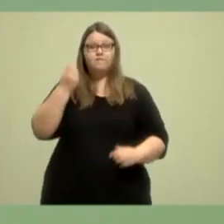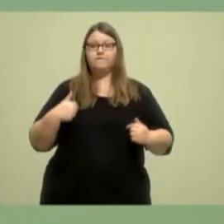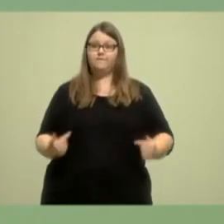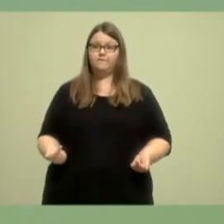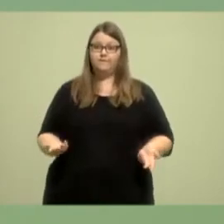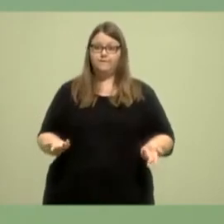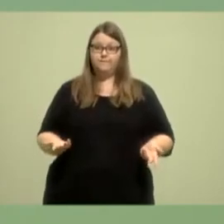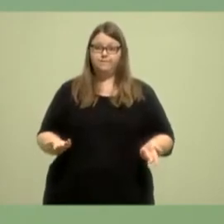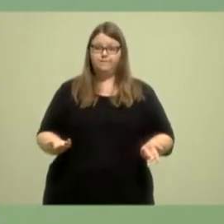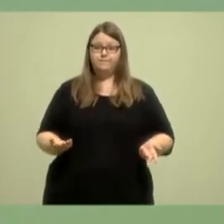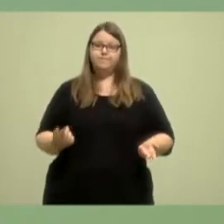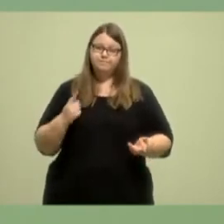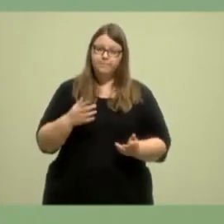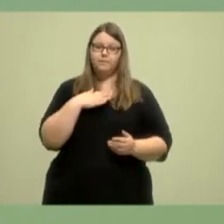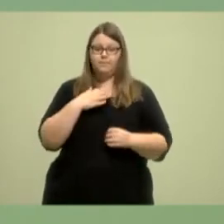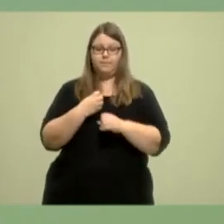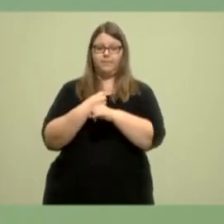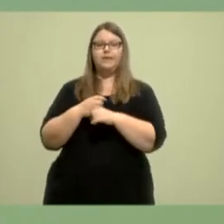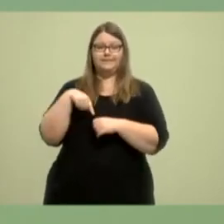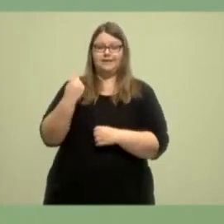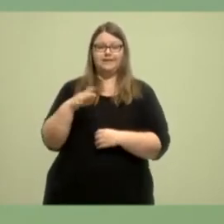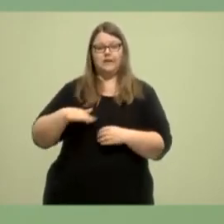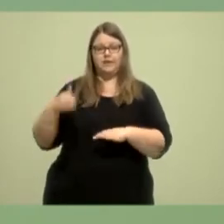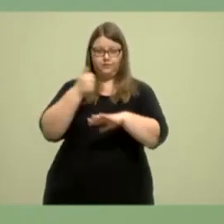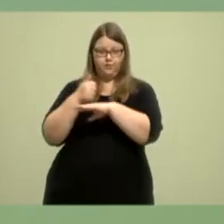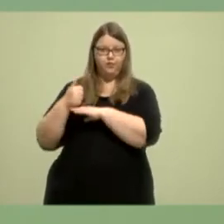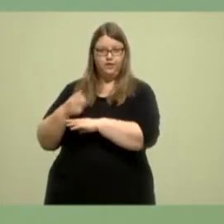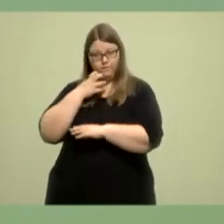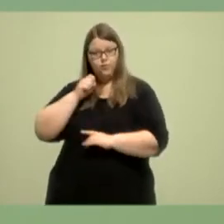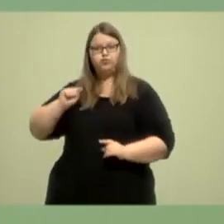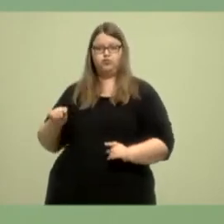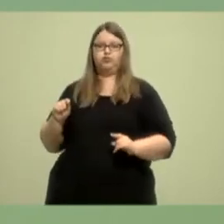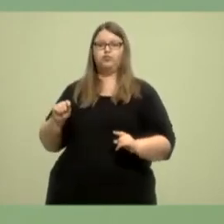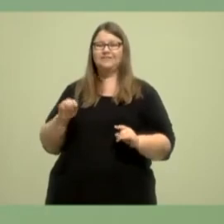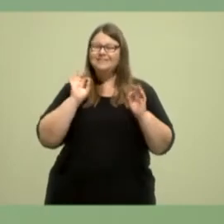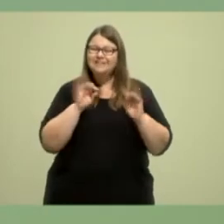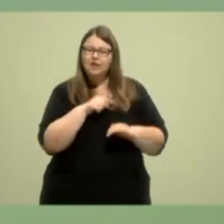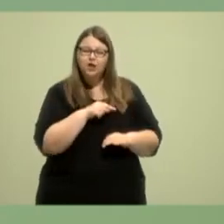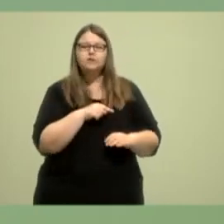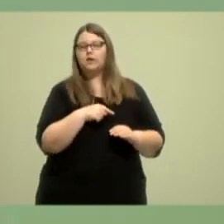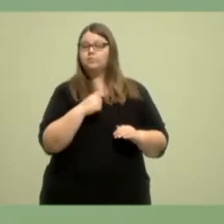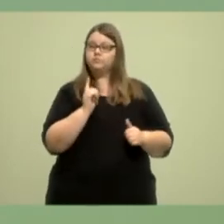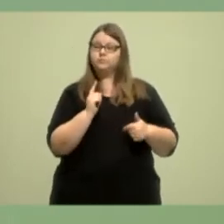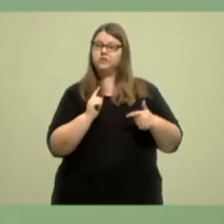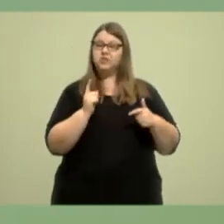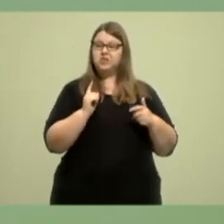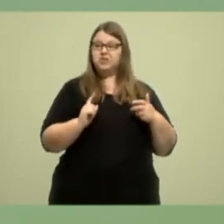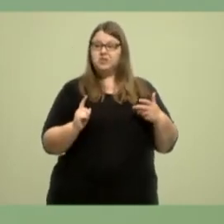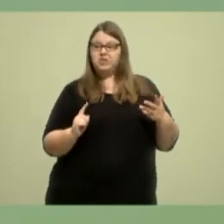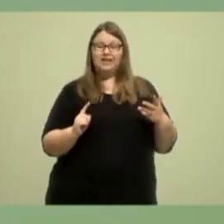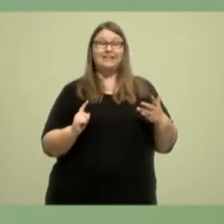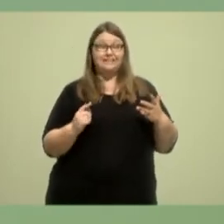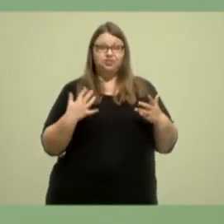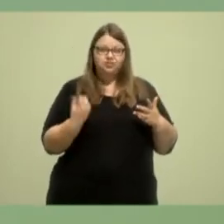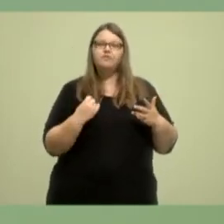das wird auch mein Job im nächsten Landesvorstand sein, dass wir genau diesen Duktus, den wir einmal aufgebrochen